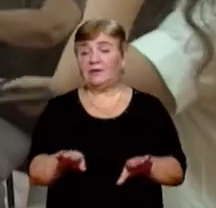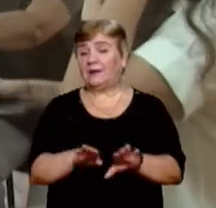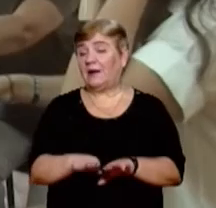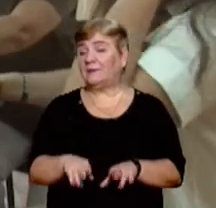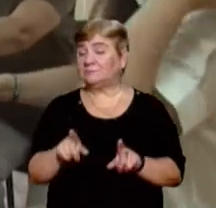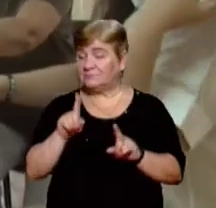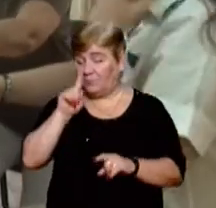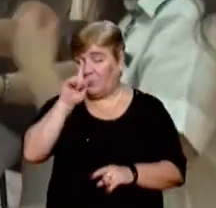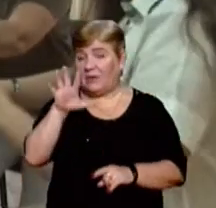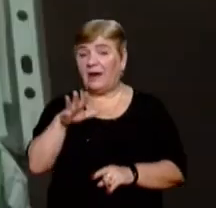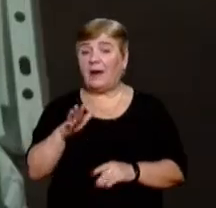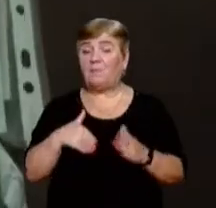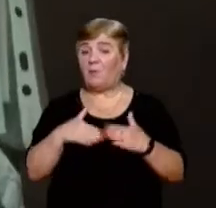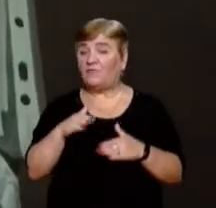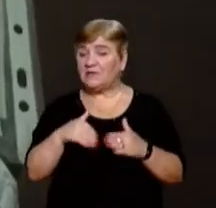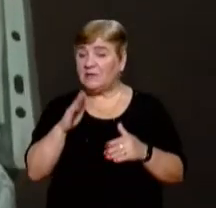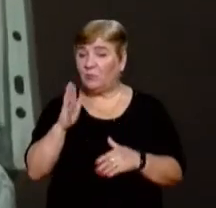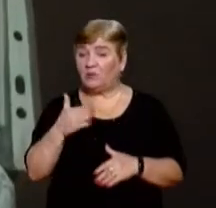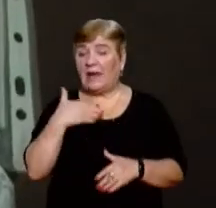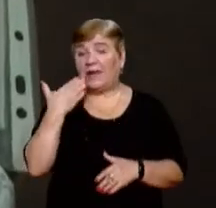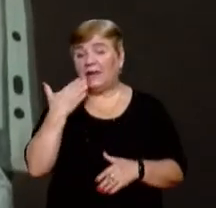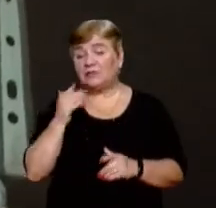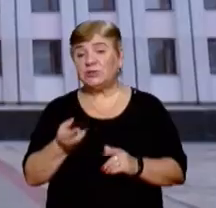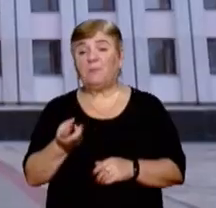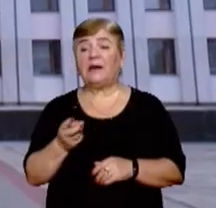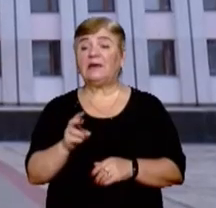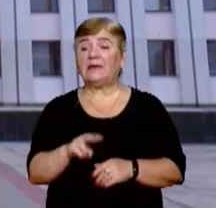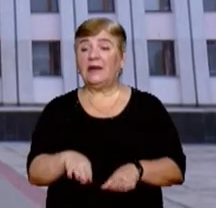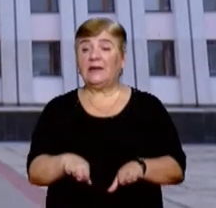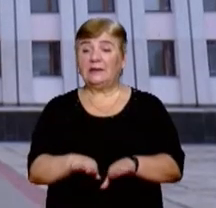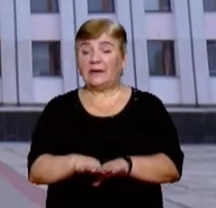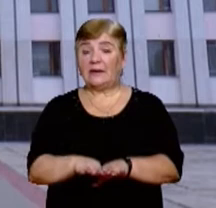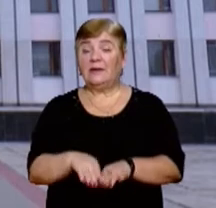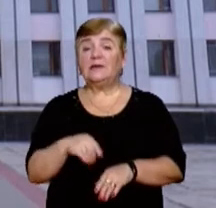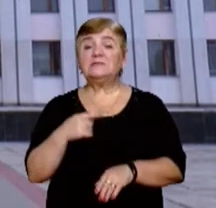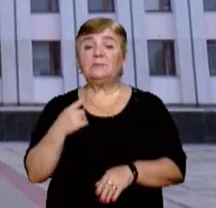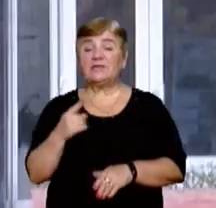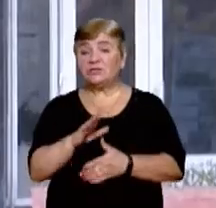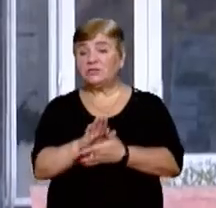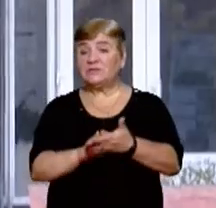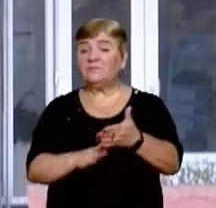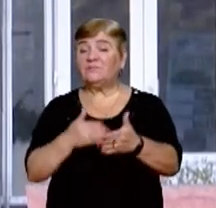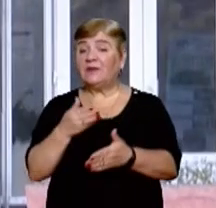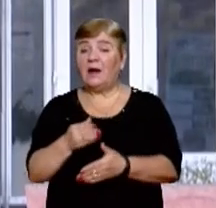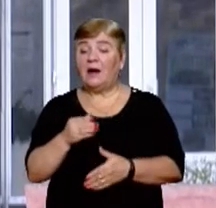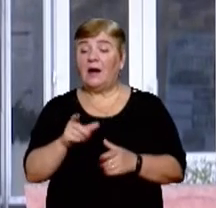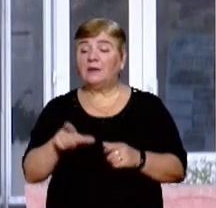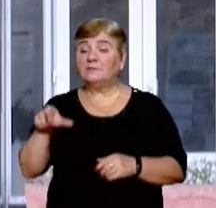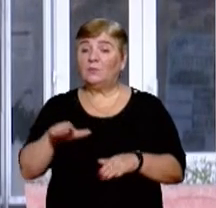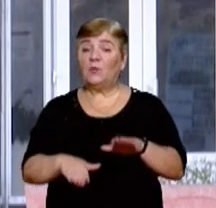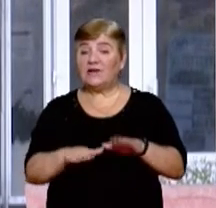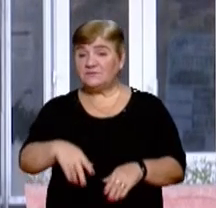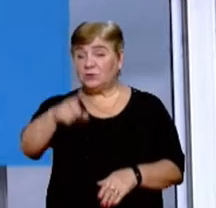На електронній може бути всякий збій програм і легше пройти. 169 заяв на вступ подали абітурієнти до